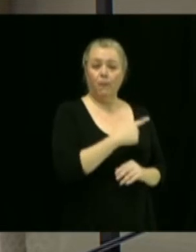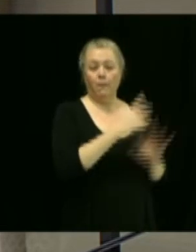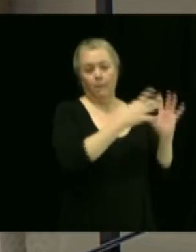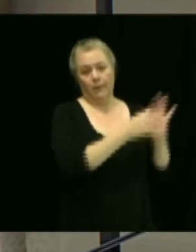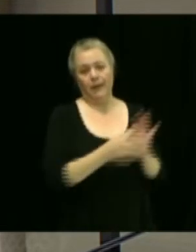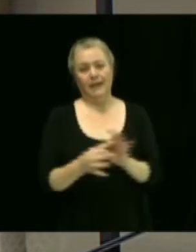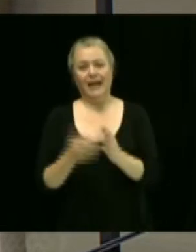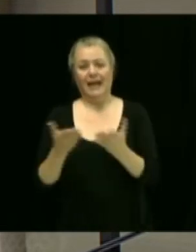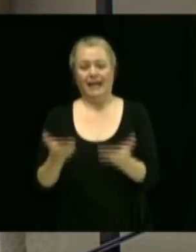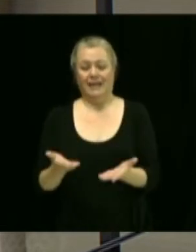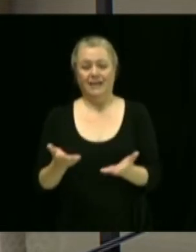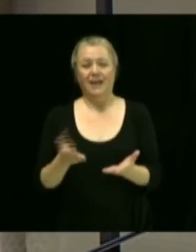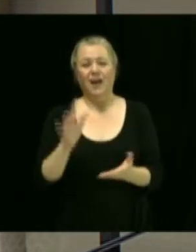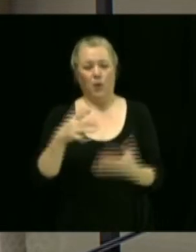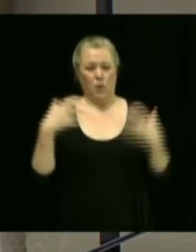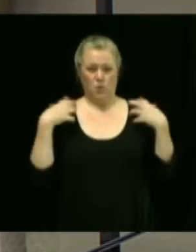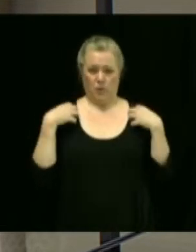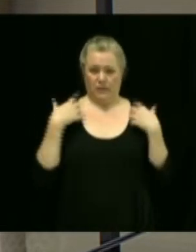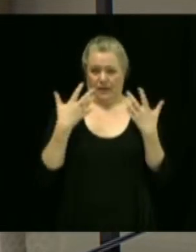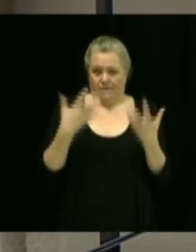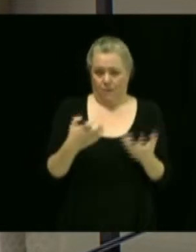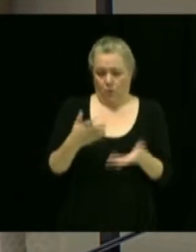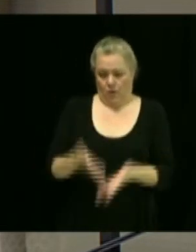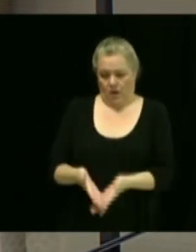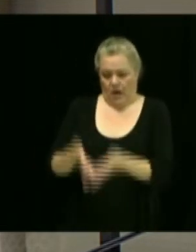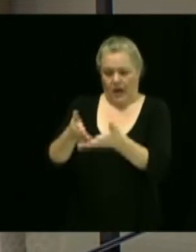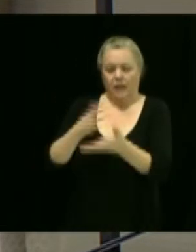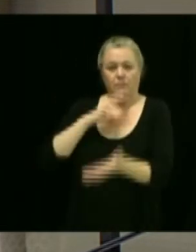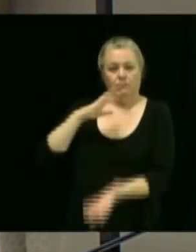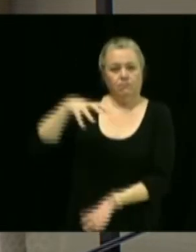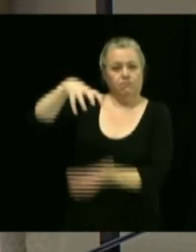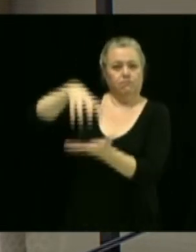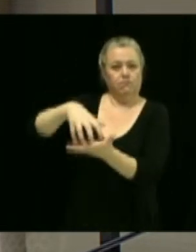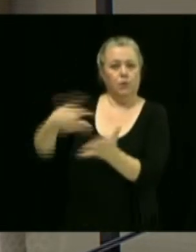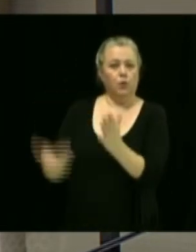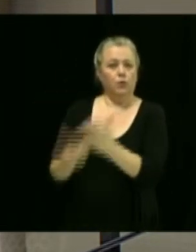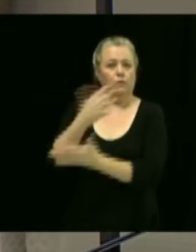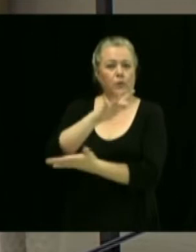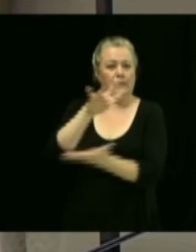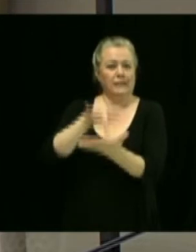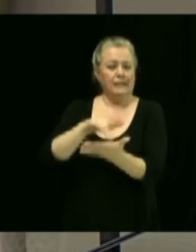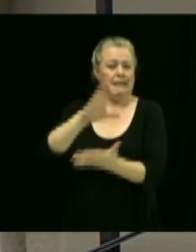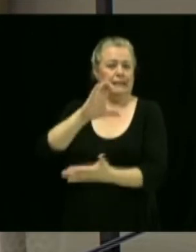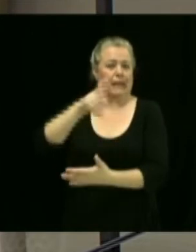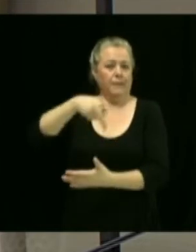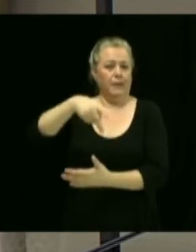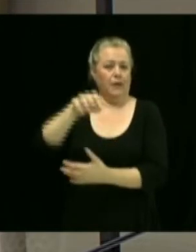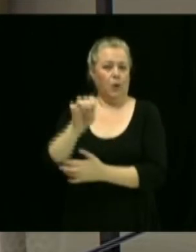désire faciliter l'implantation d'un nouveau centre de la petite enfance et de nouvelles garderies sur son territoire.